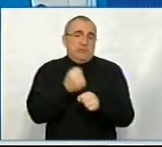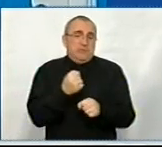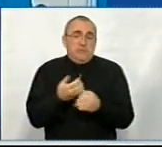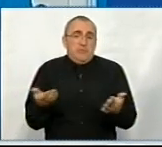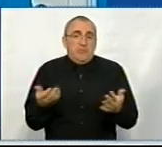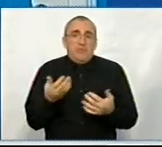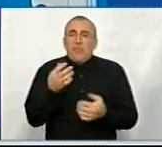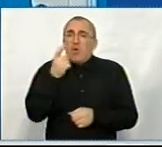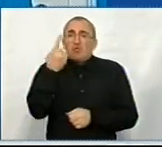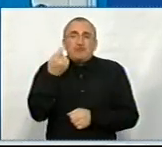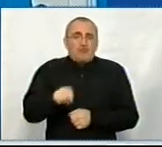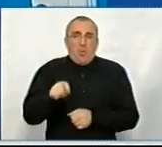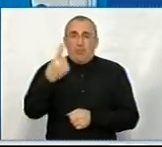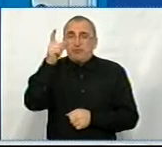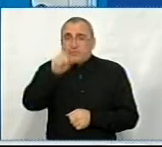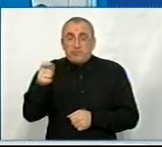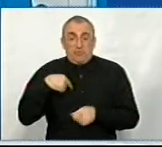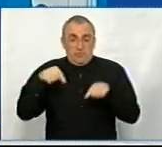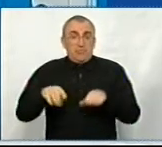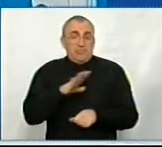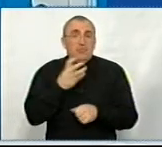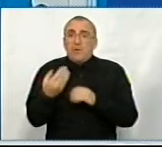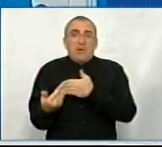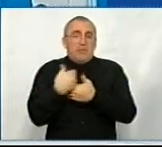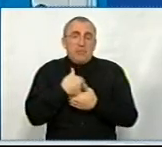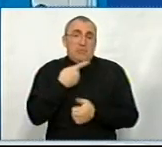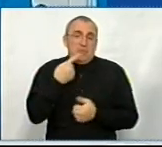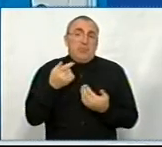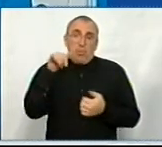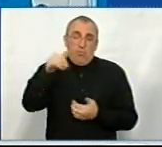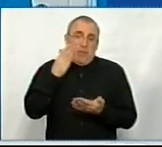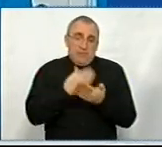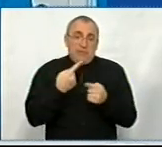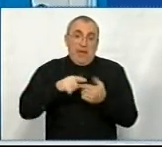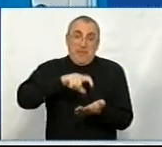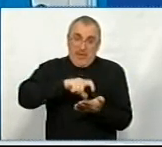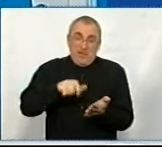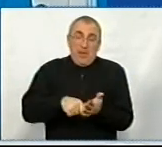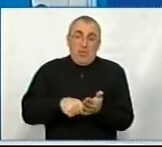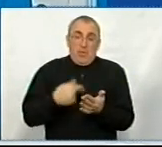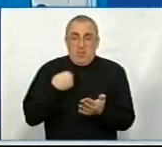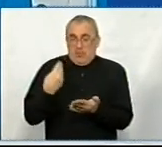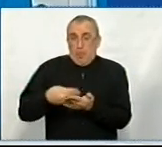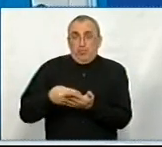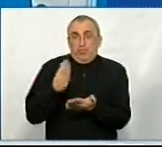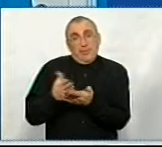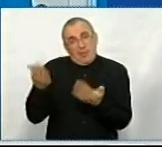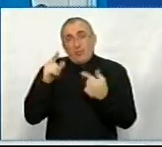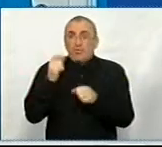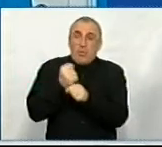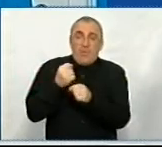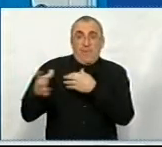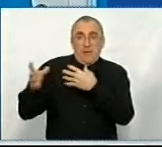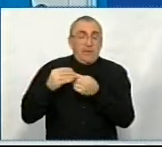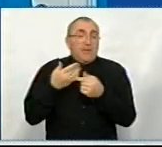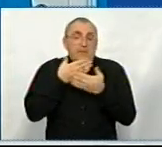Жодного чоловіка, оскільки я тут ще був, ще не прийшло і сказало, що у вас є це приміщення, у мене є кошти, давайте щось будемо робити